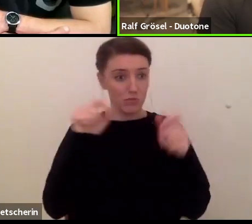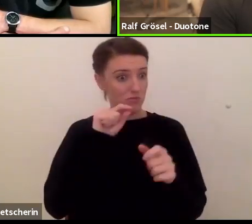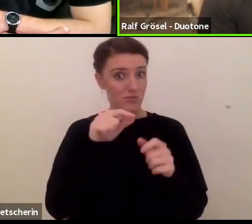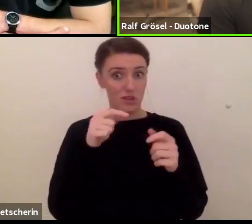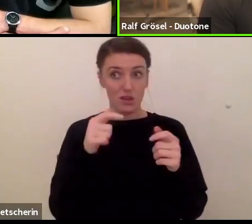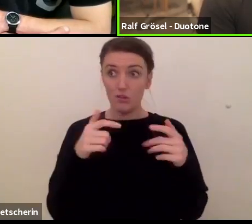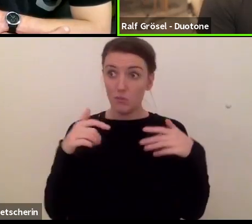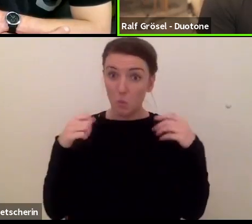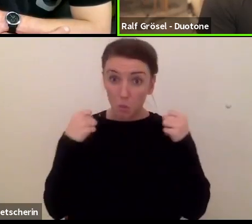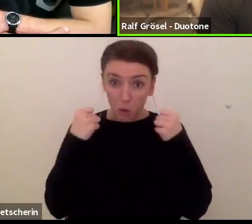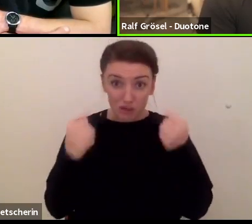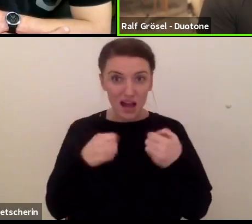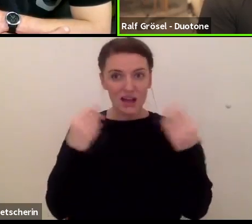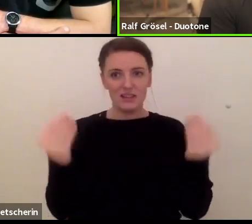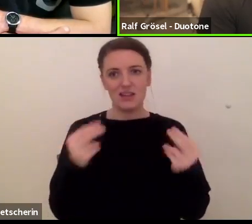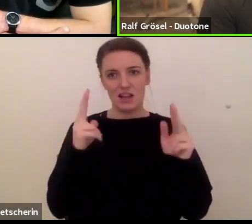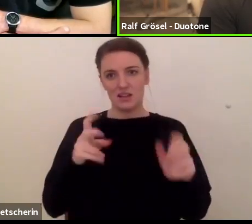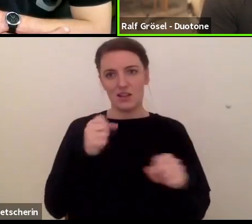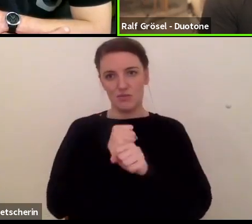heftige Sachen machen,